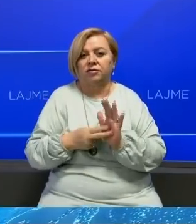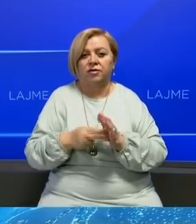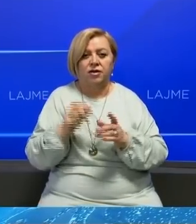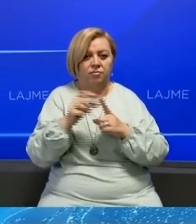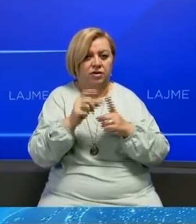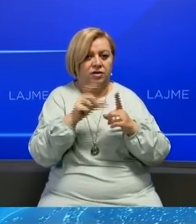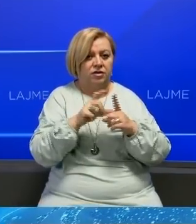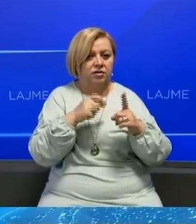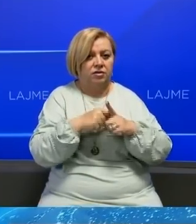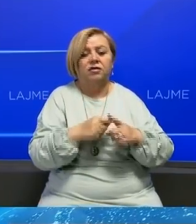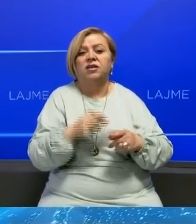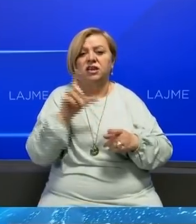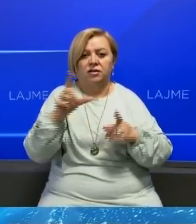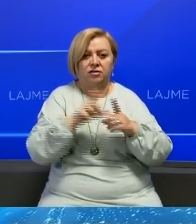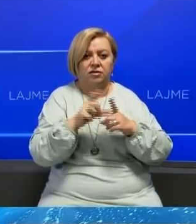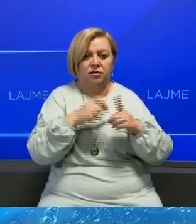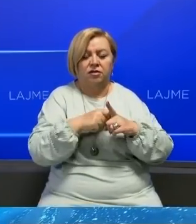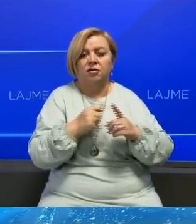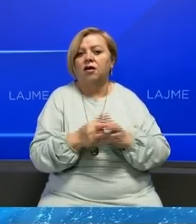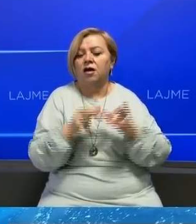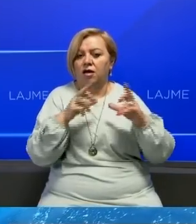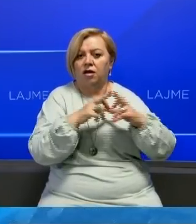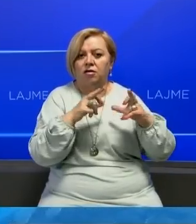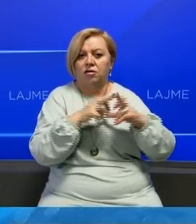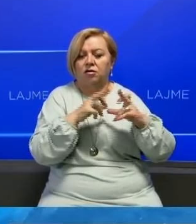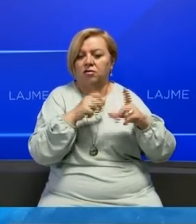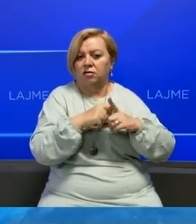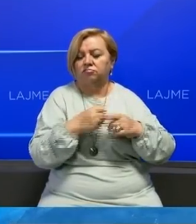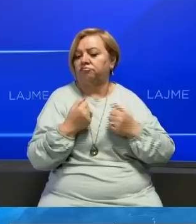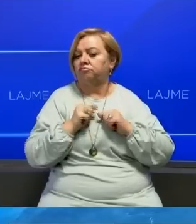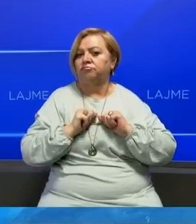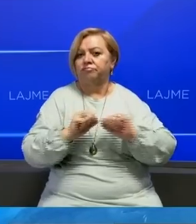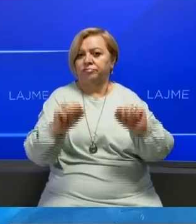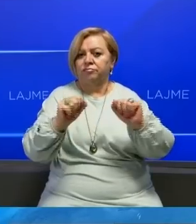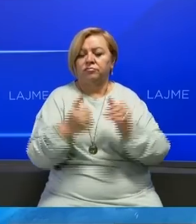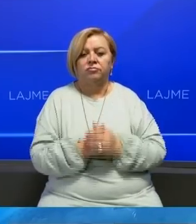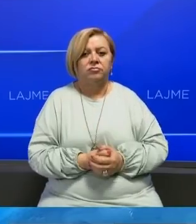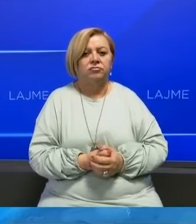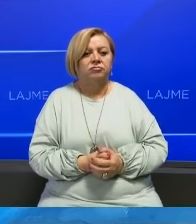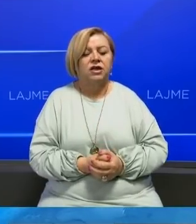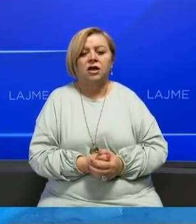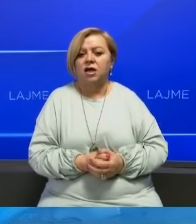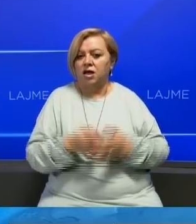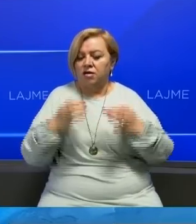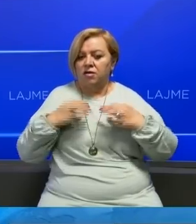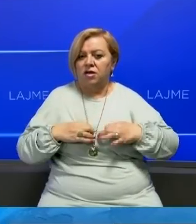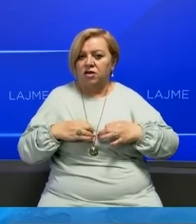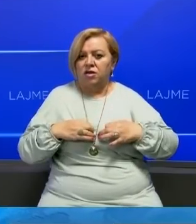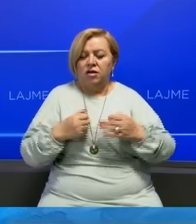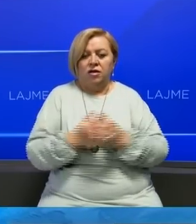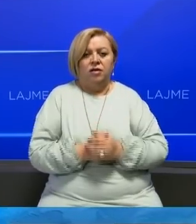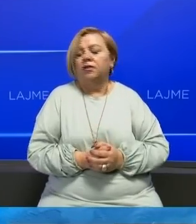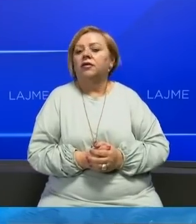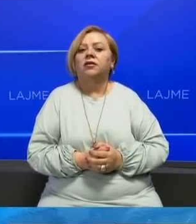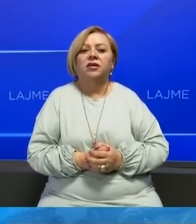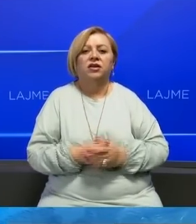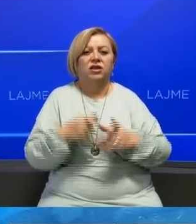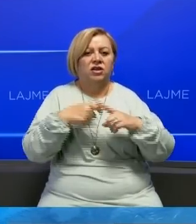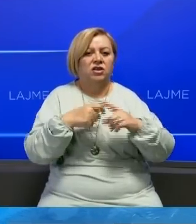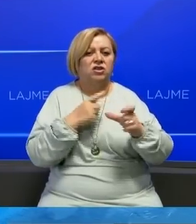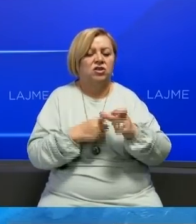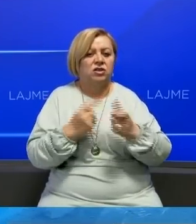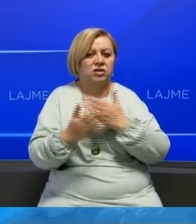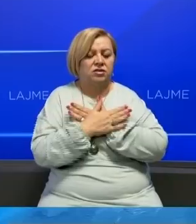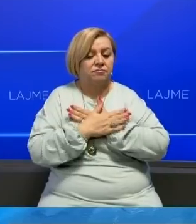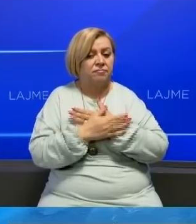PDK, LDK dhe AAK, e kanë bëjkëtuar pjesmarjen, Radonici ndërko është emruar, kuretari i KCZ nga presidenti Avjosa Osmani